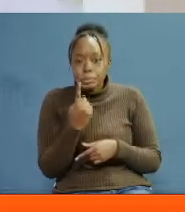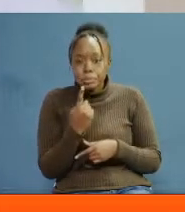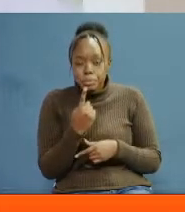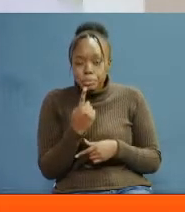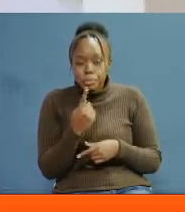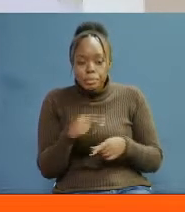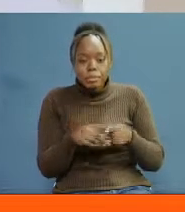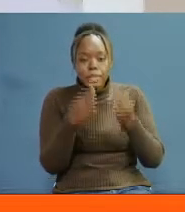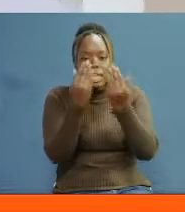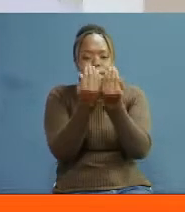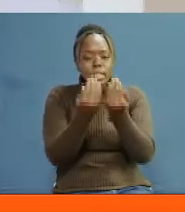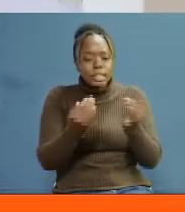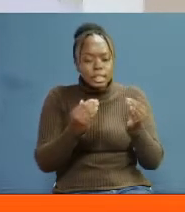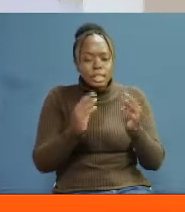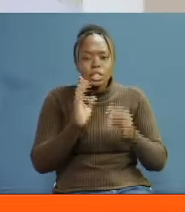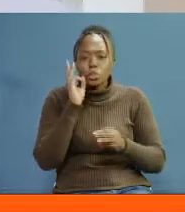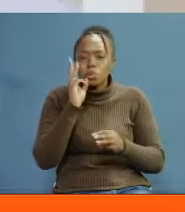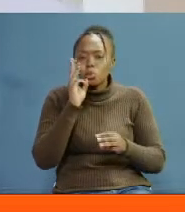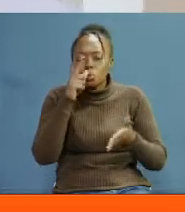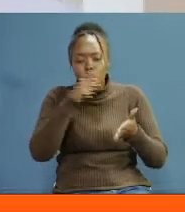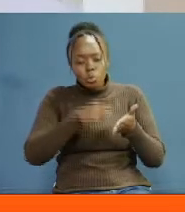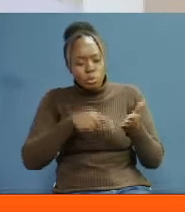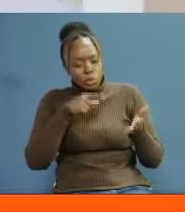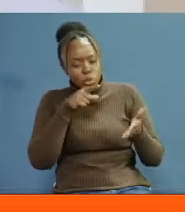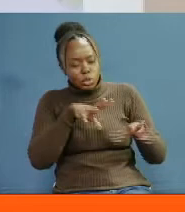A child will do what you do